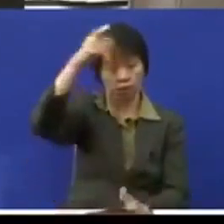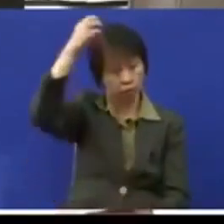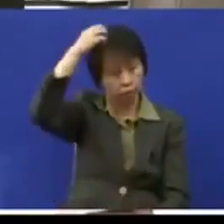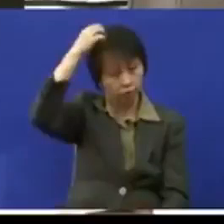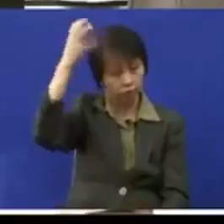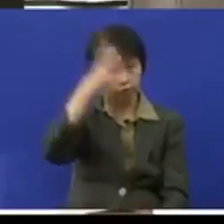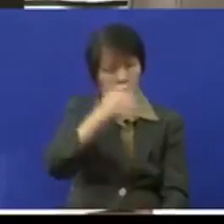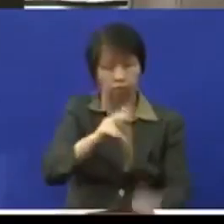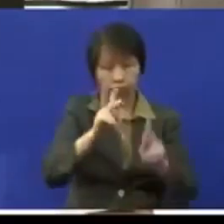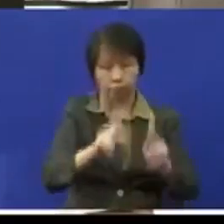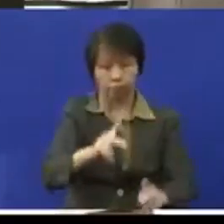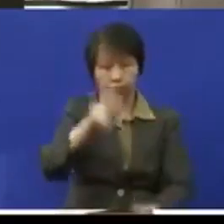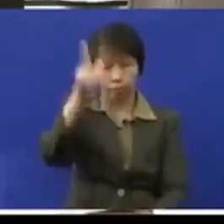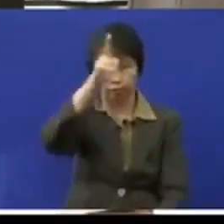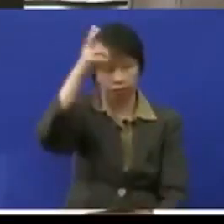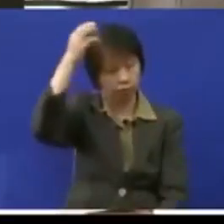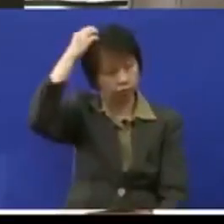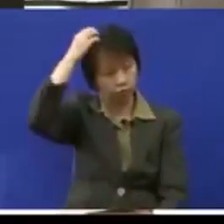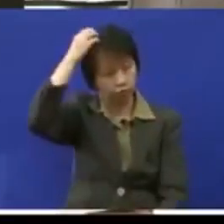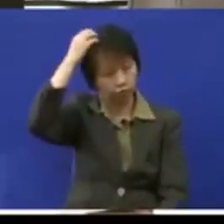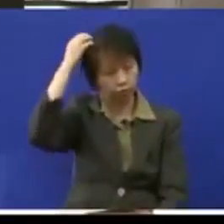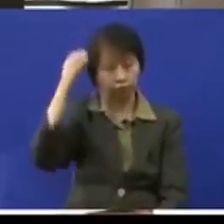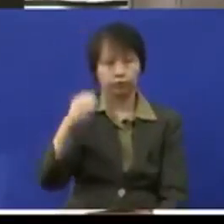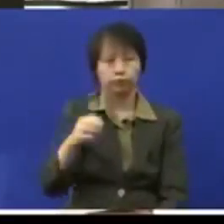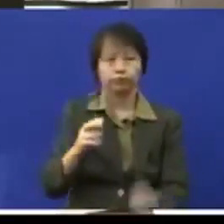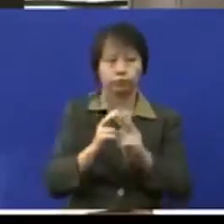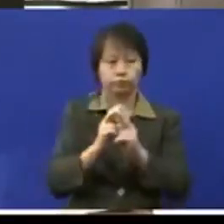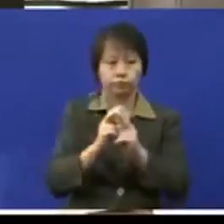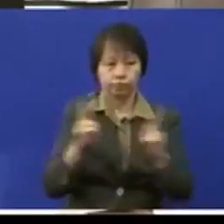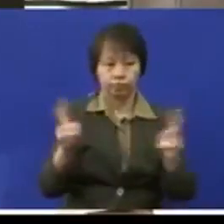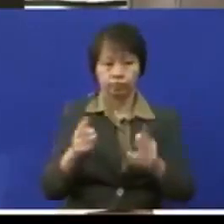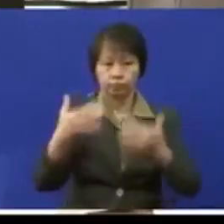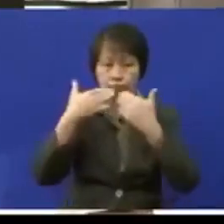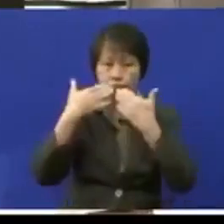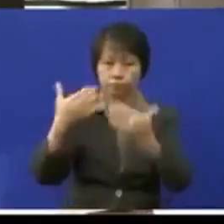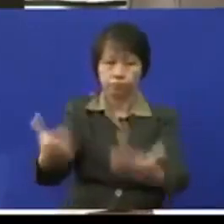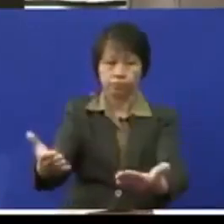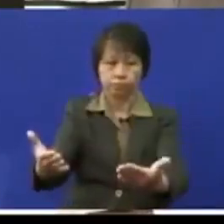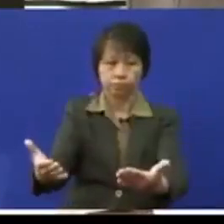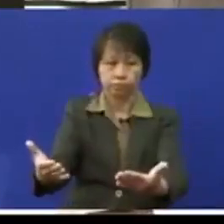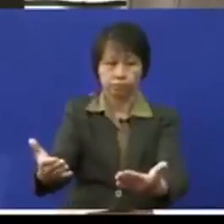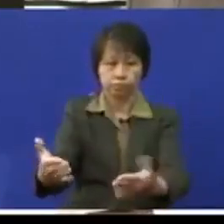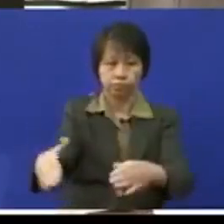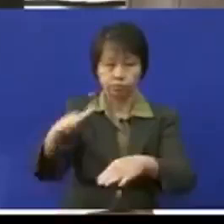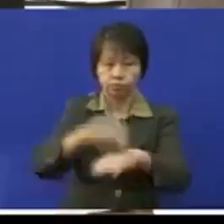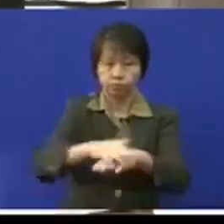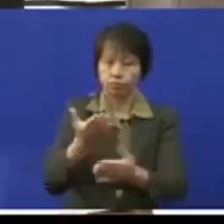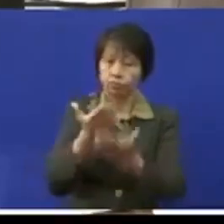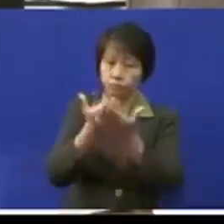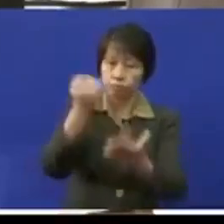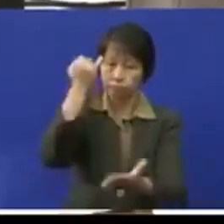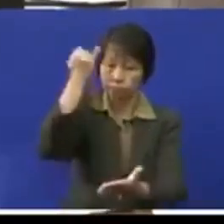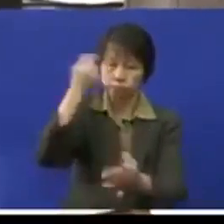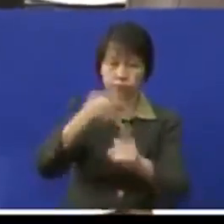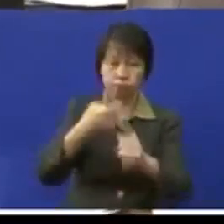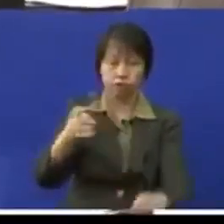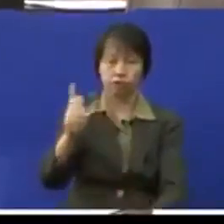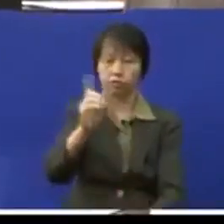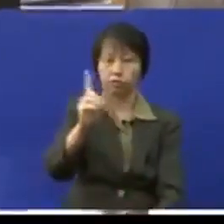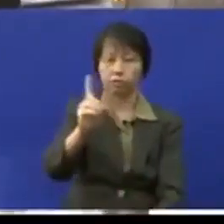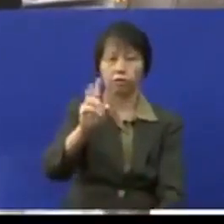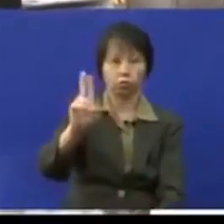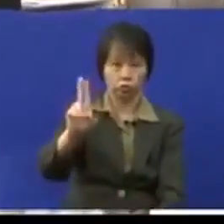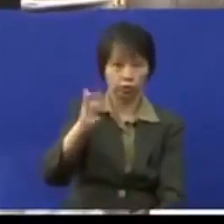dan pihak Kerajaan Negeri begitu berterima kasih pada atas cadangan dan saranan daripada Damansarat